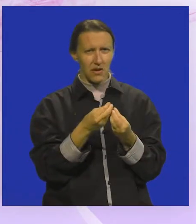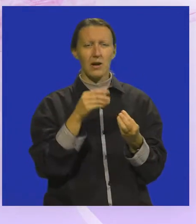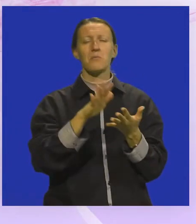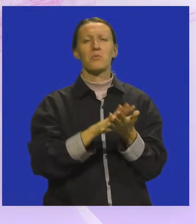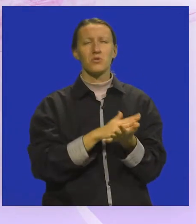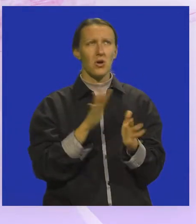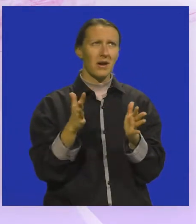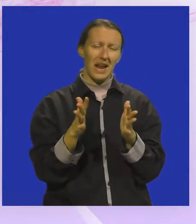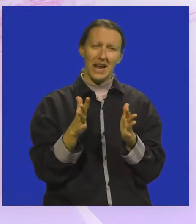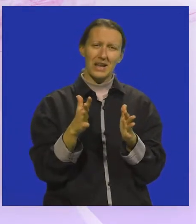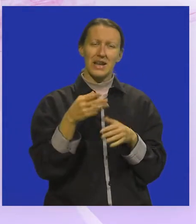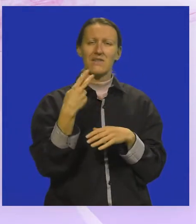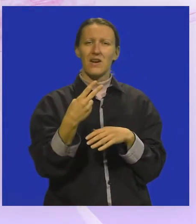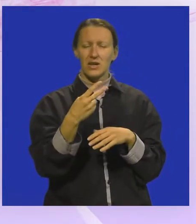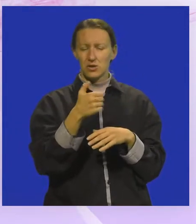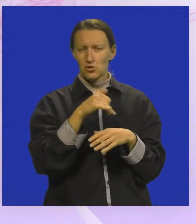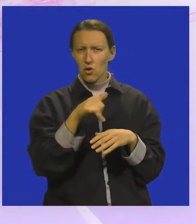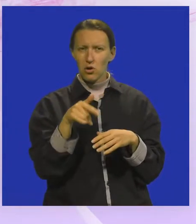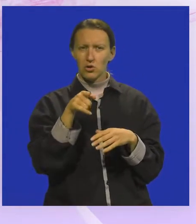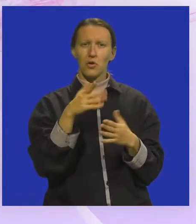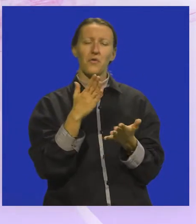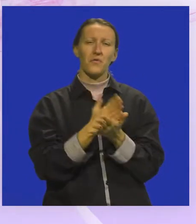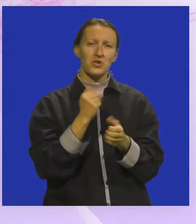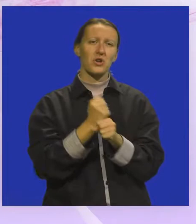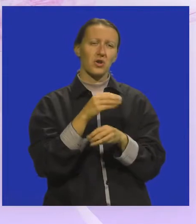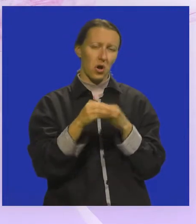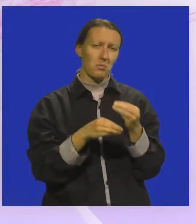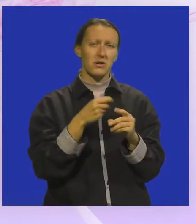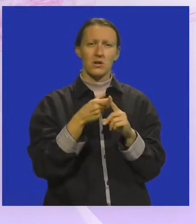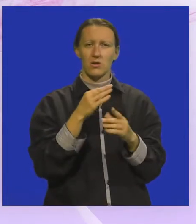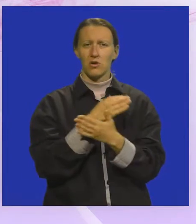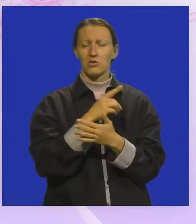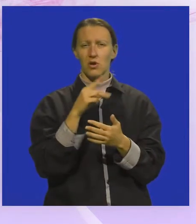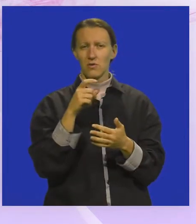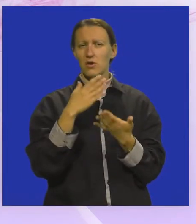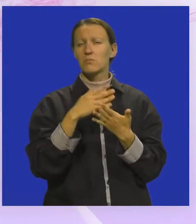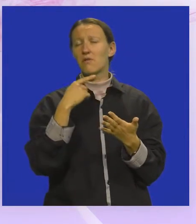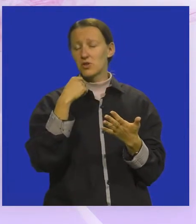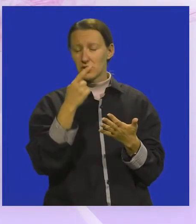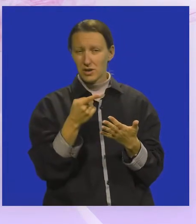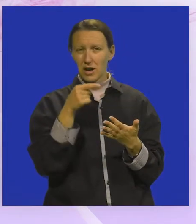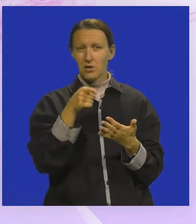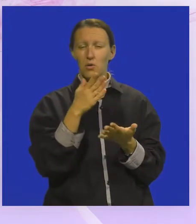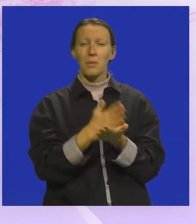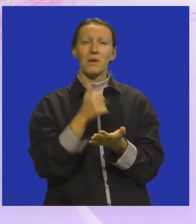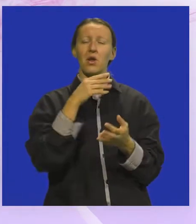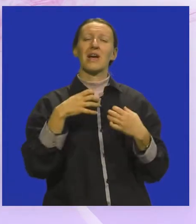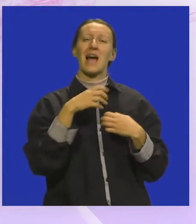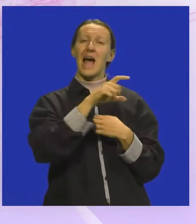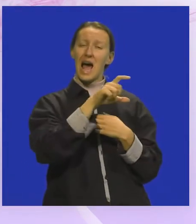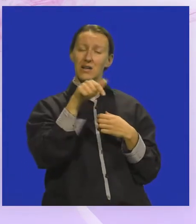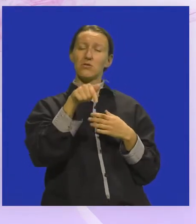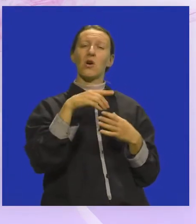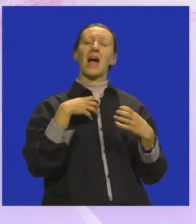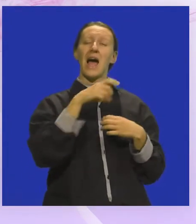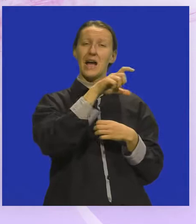početkom negdje 20. stoljeća je to već radila obitelj Kozlović, jer kako smo rekli, dakle tu je bilo i kazalište, u